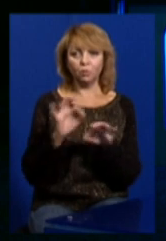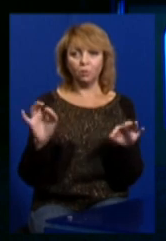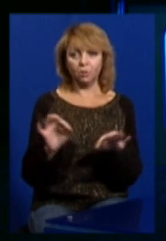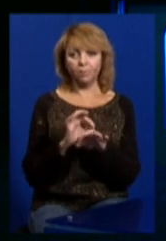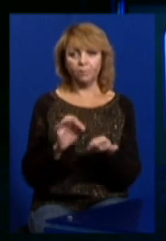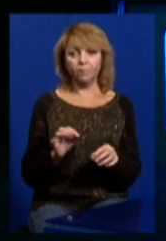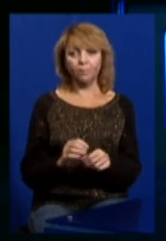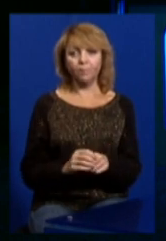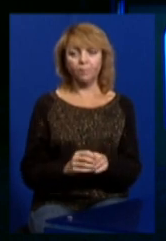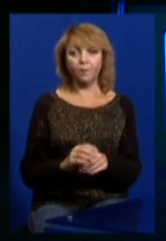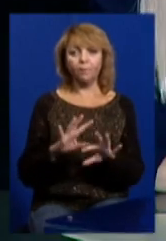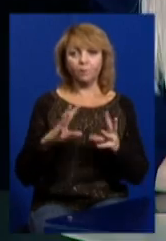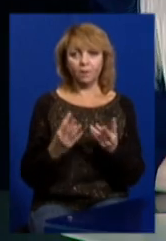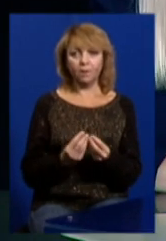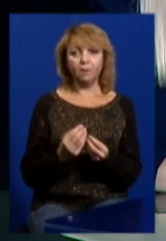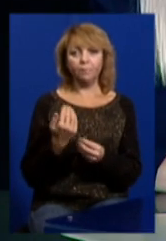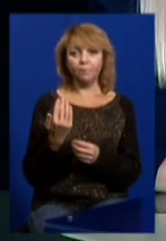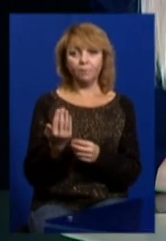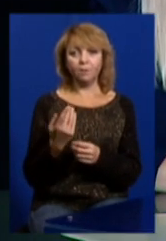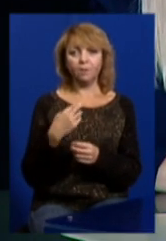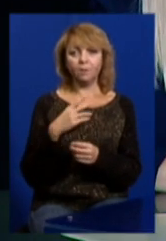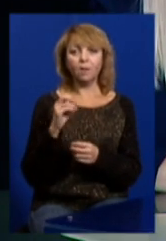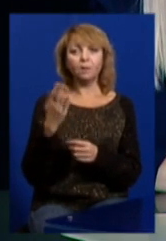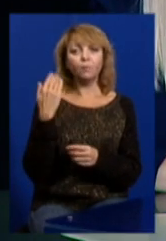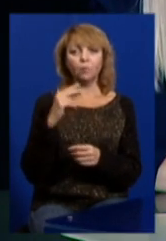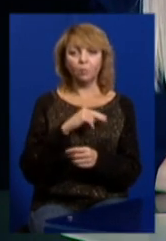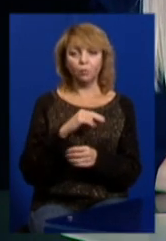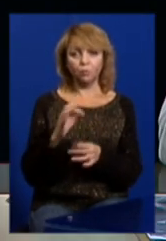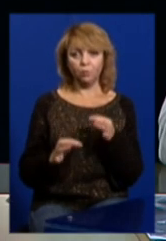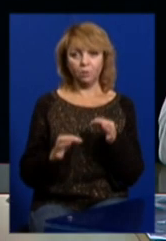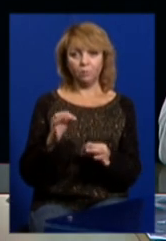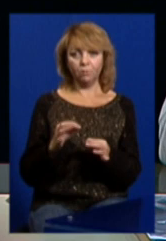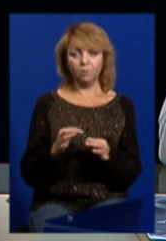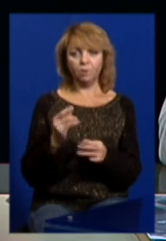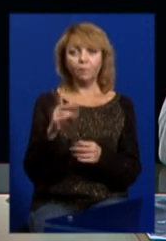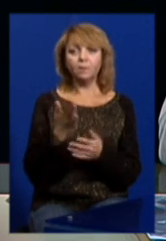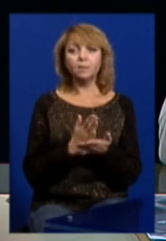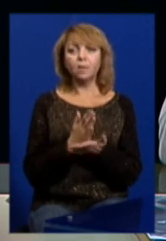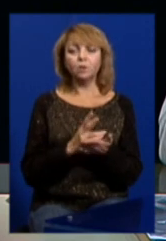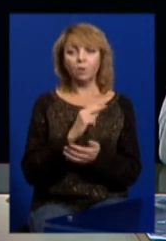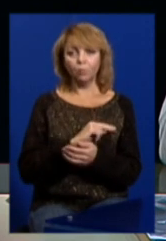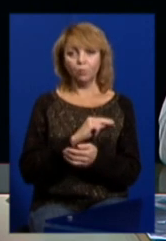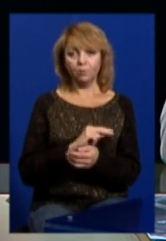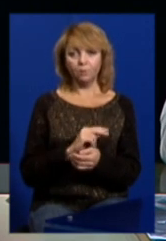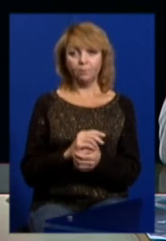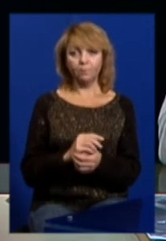Взагалі, як давно працюєте з судденью? Скільки стаж у вас роботи?